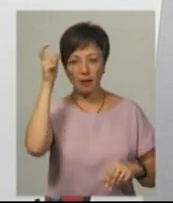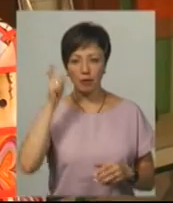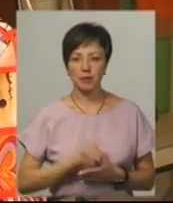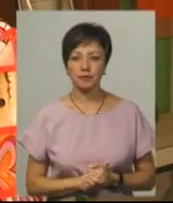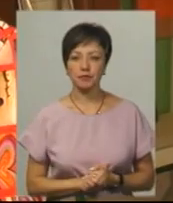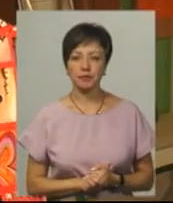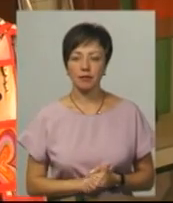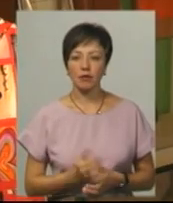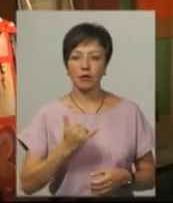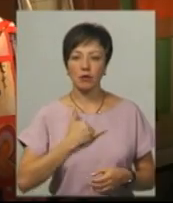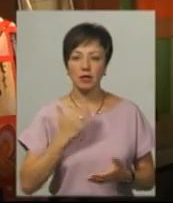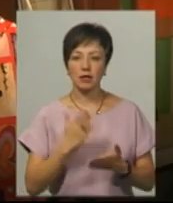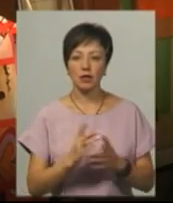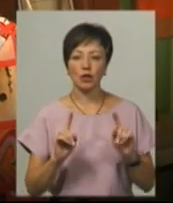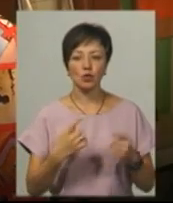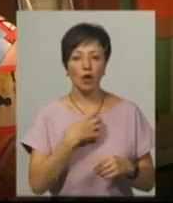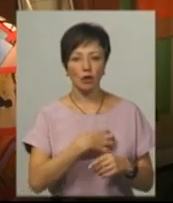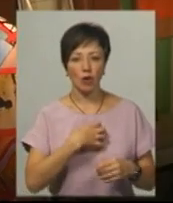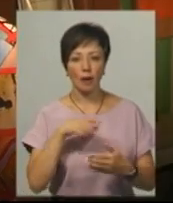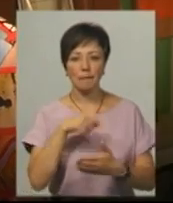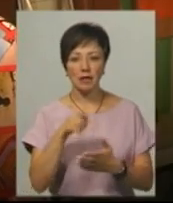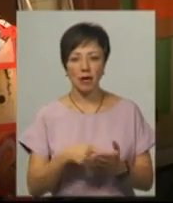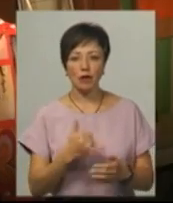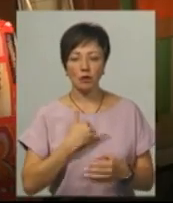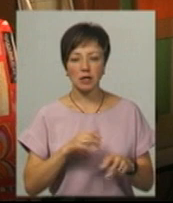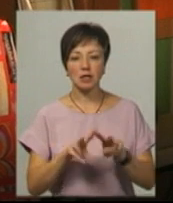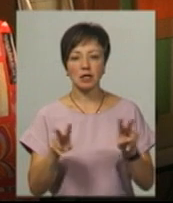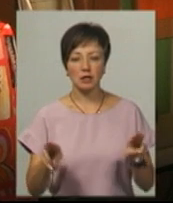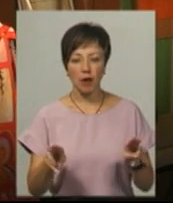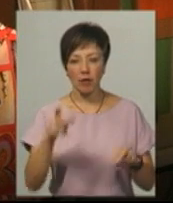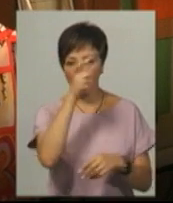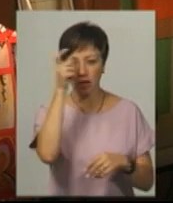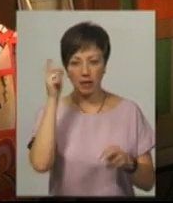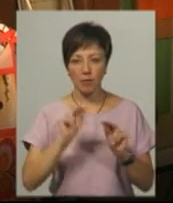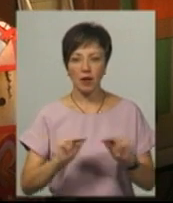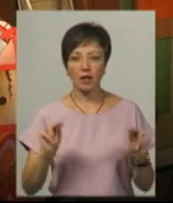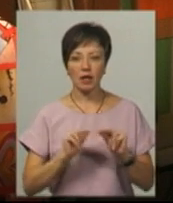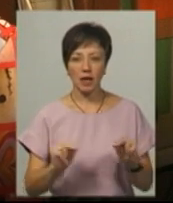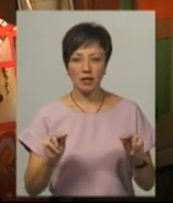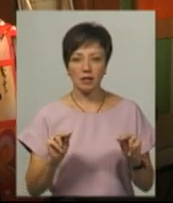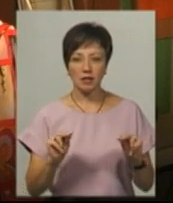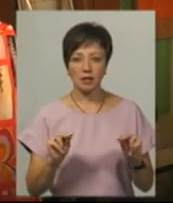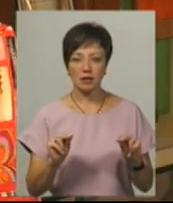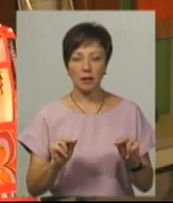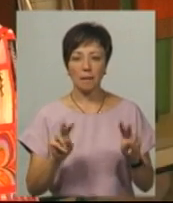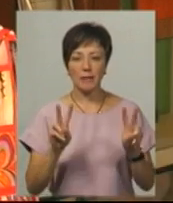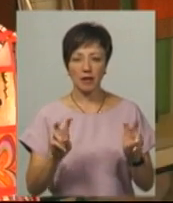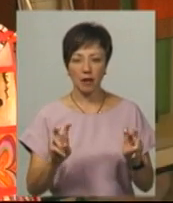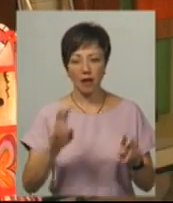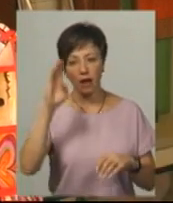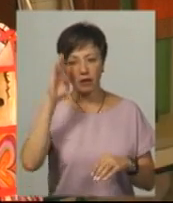академії. «Зараз є дуже актуальним питання, і в нас так само в академії викладається предмет